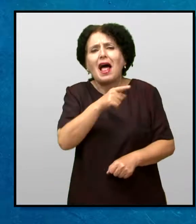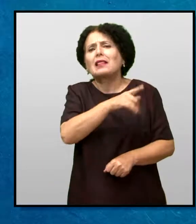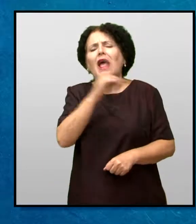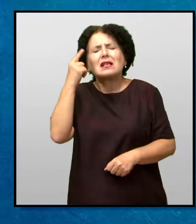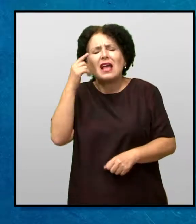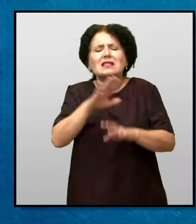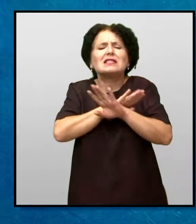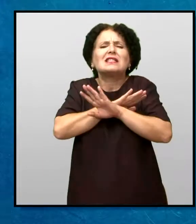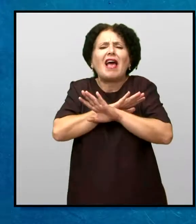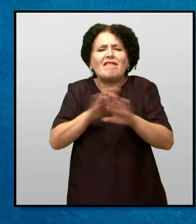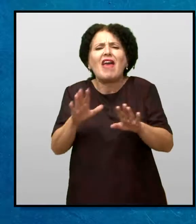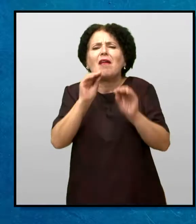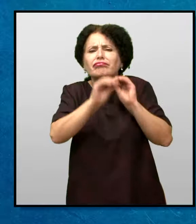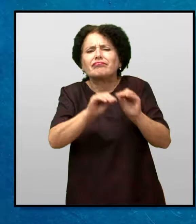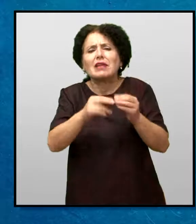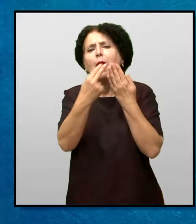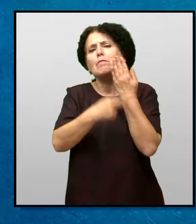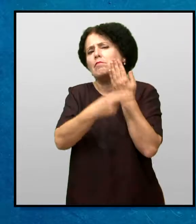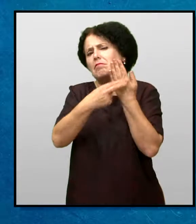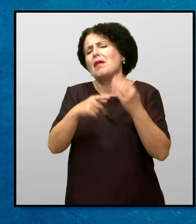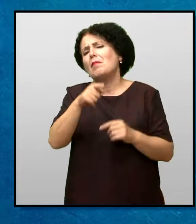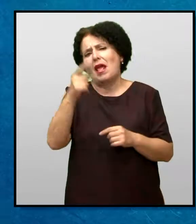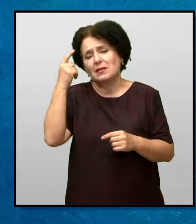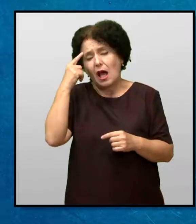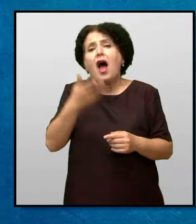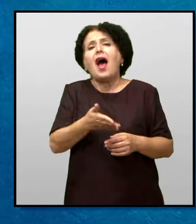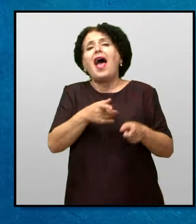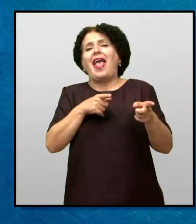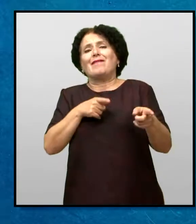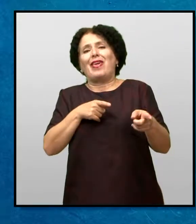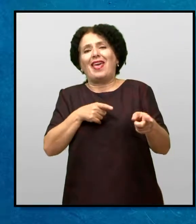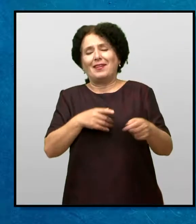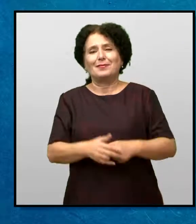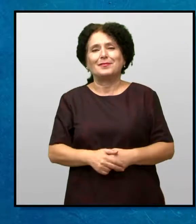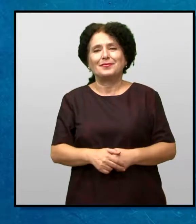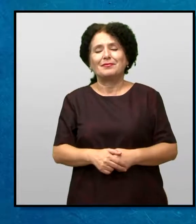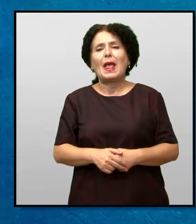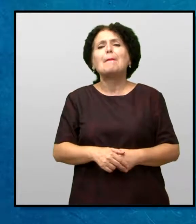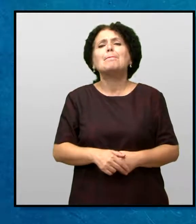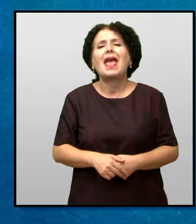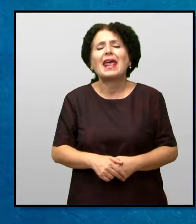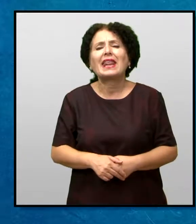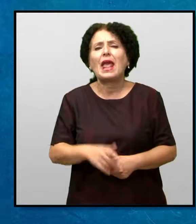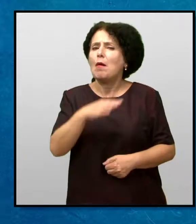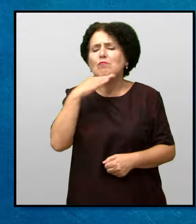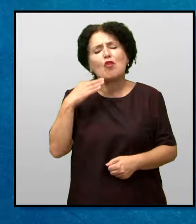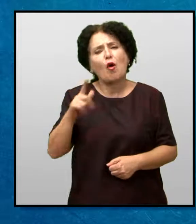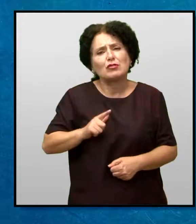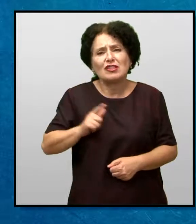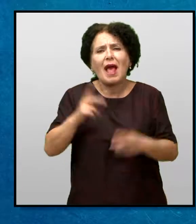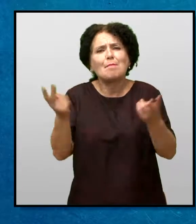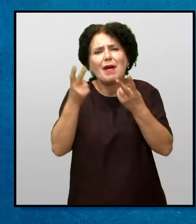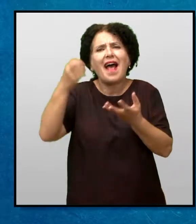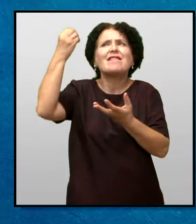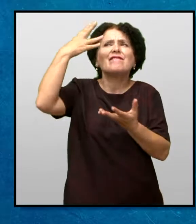што ти и аз би можеле да ја поучима од Библијата А, евеа Мери, многу се задрже